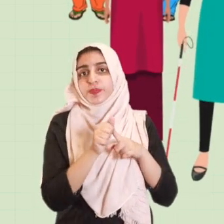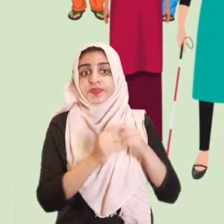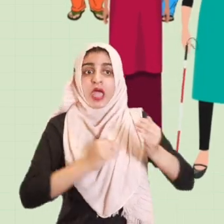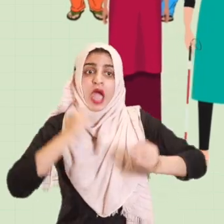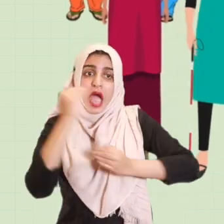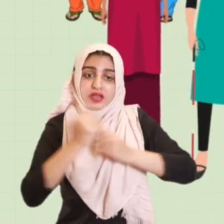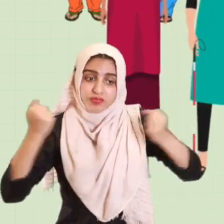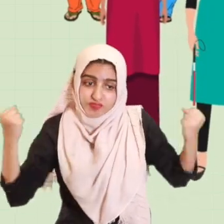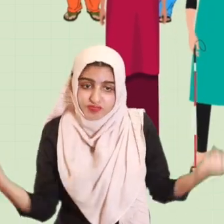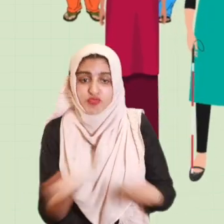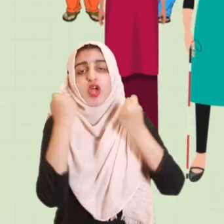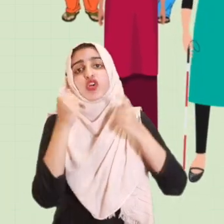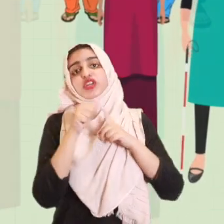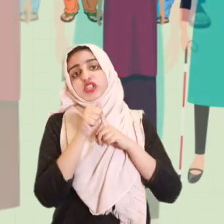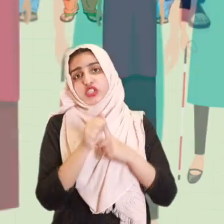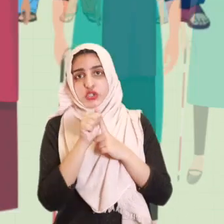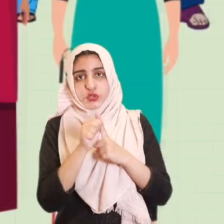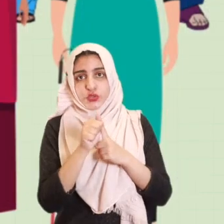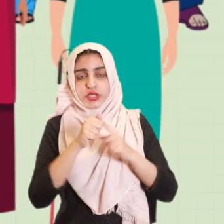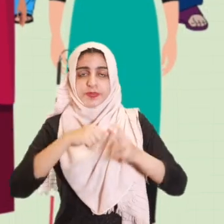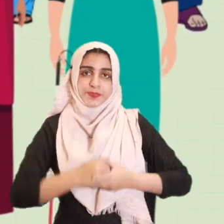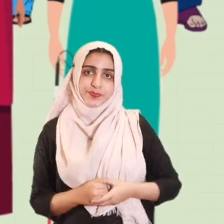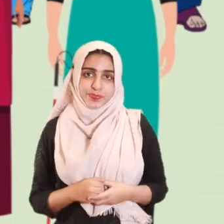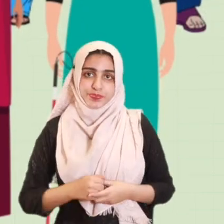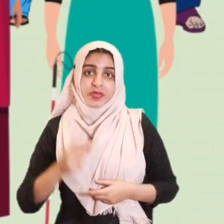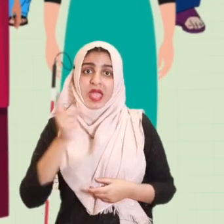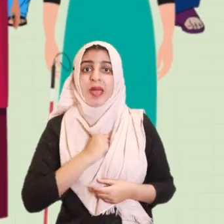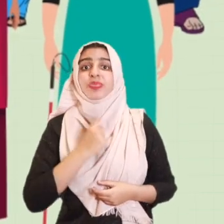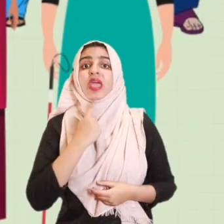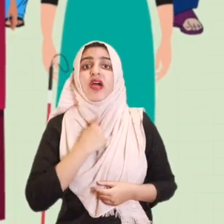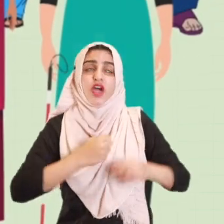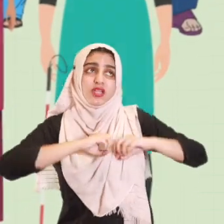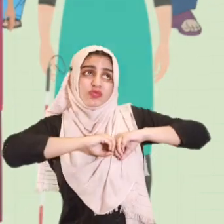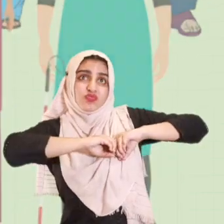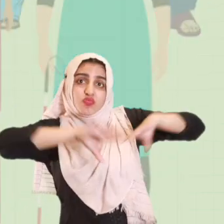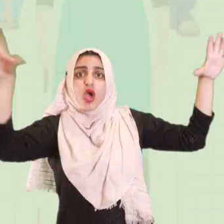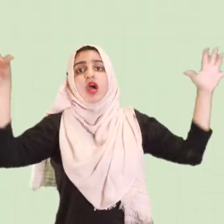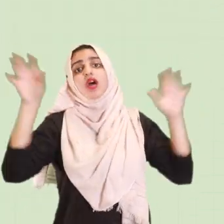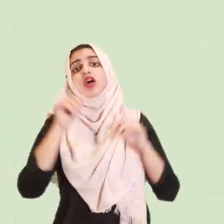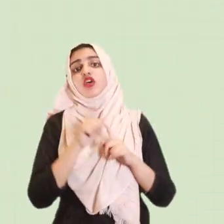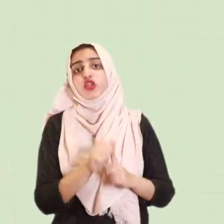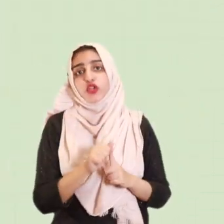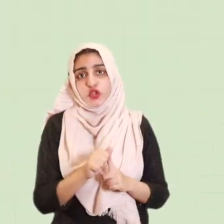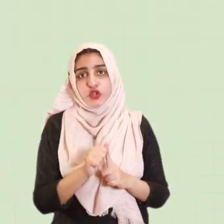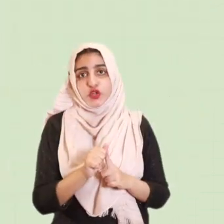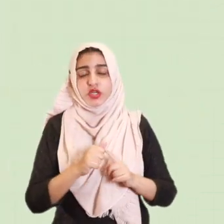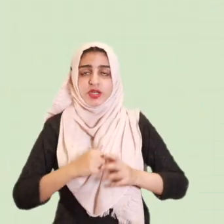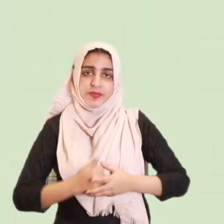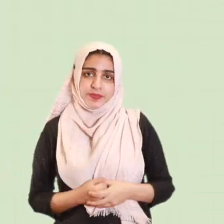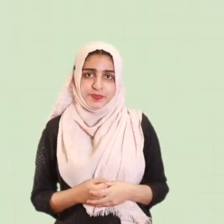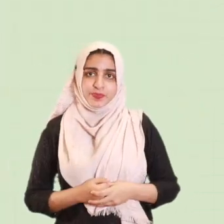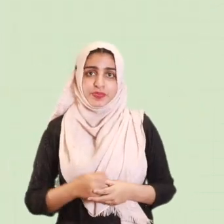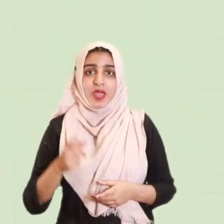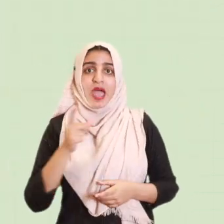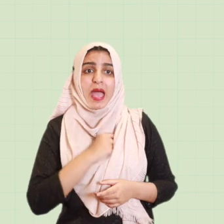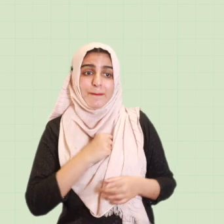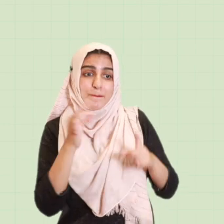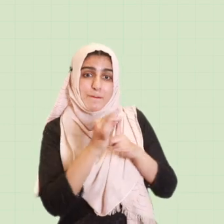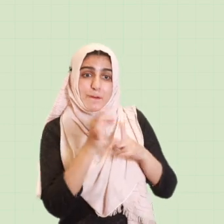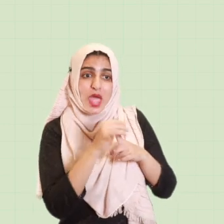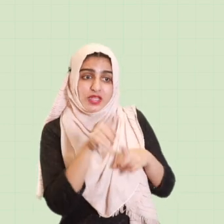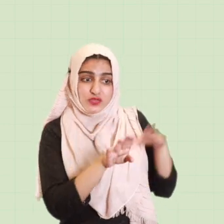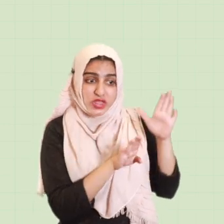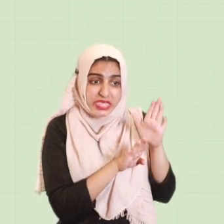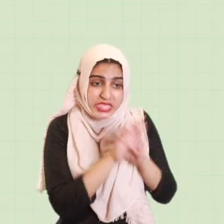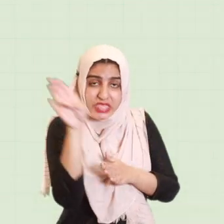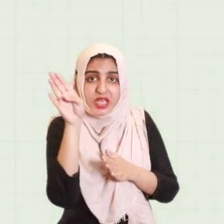آگے بڑھنا ہوگا اپنی آواز پہنچانا ہوگی اپنے